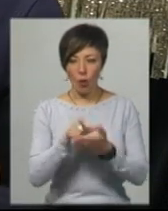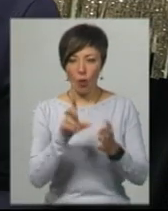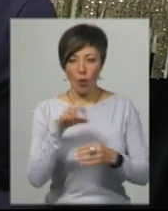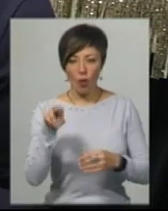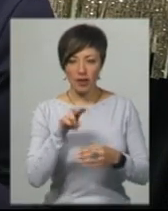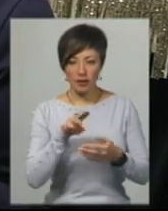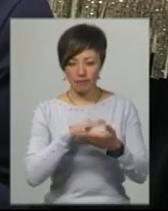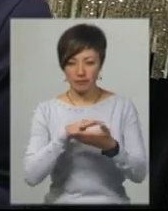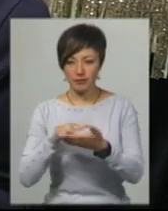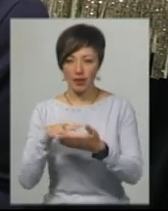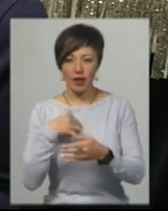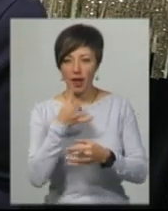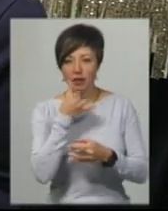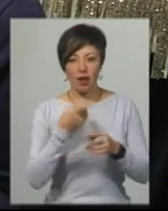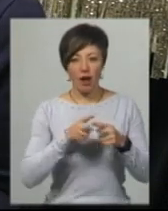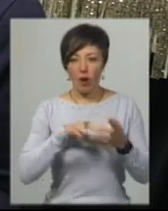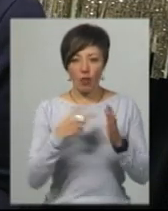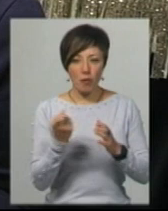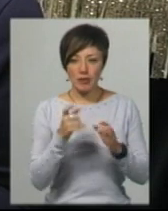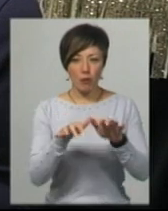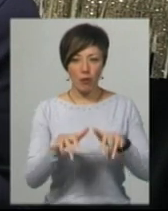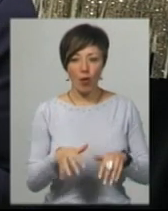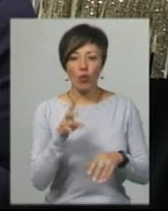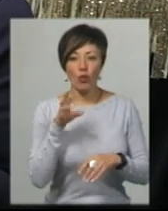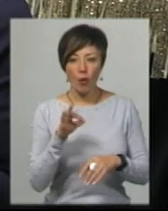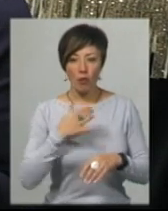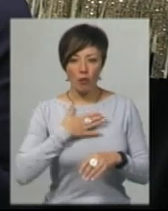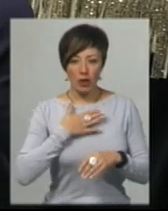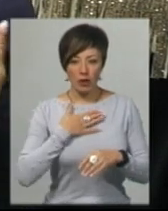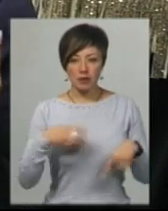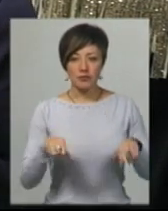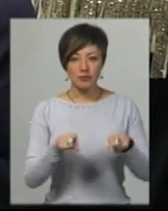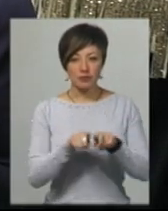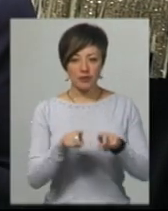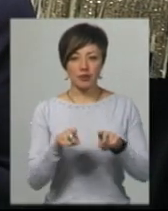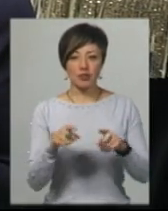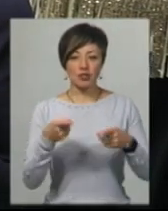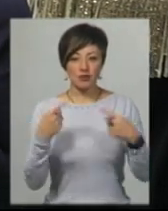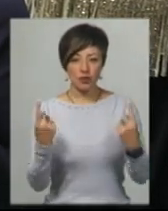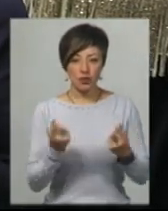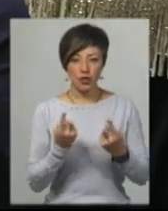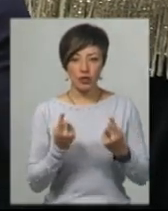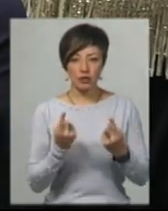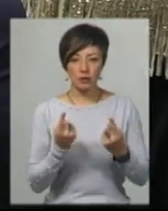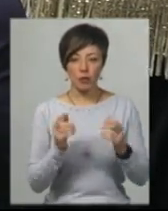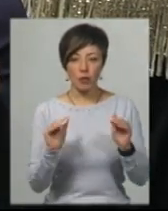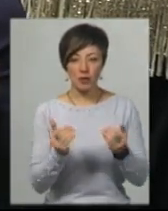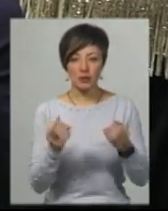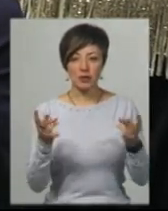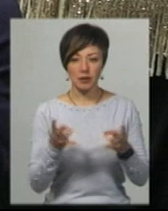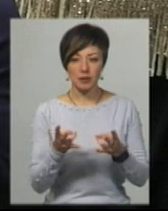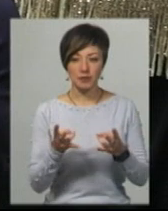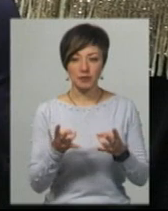я не економіст, я не якийсь програміст, но по моїх таких звичайних, то по мінімуму треба буде